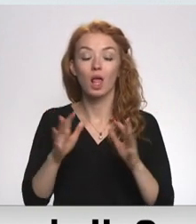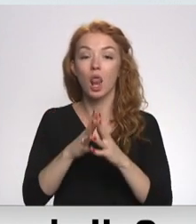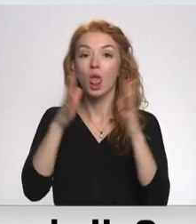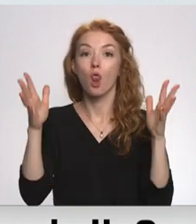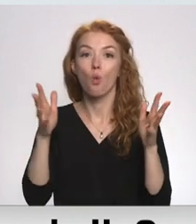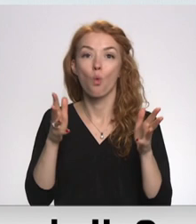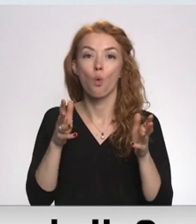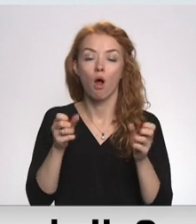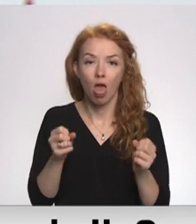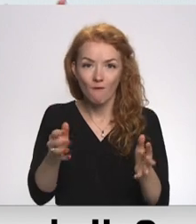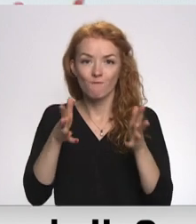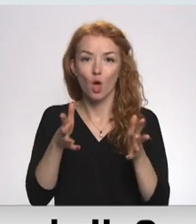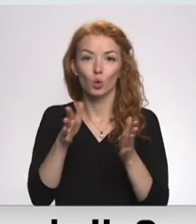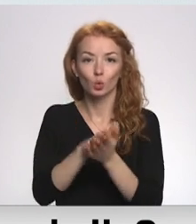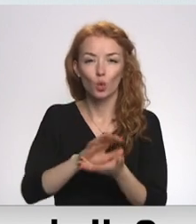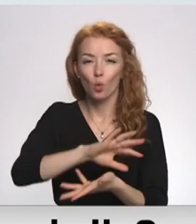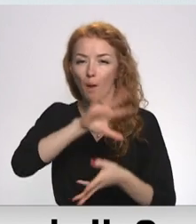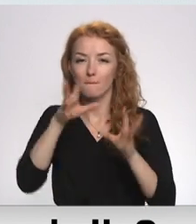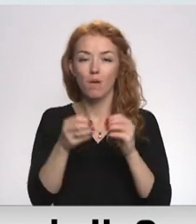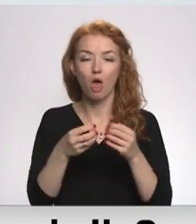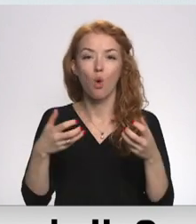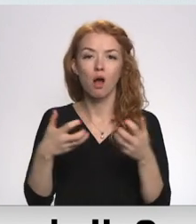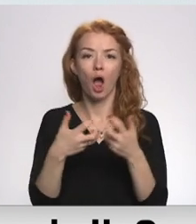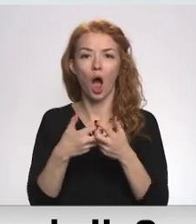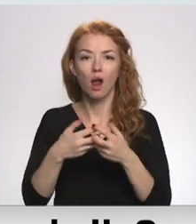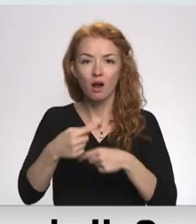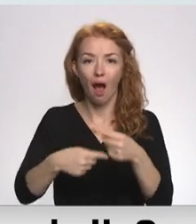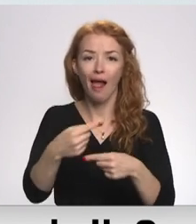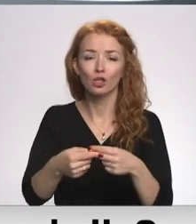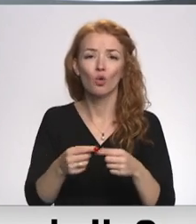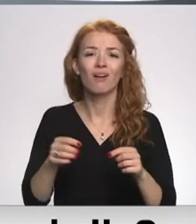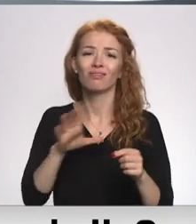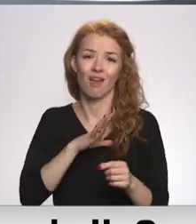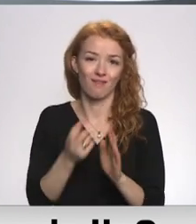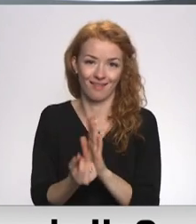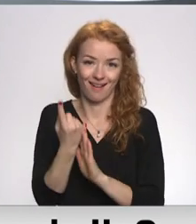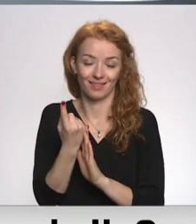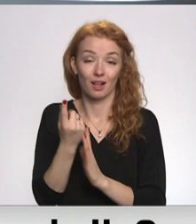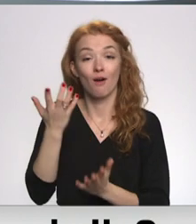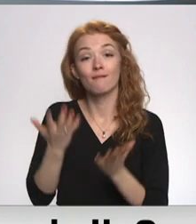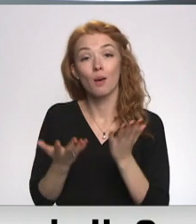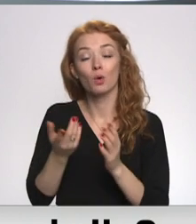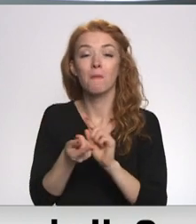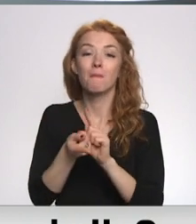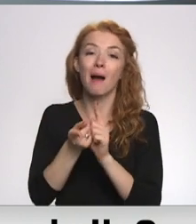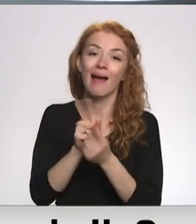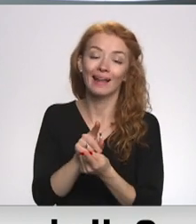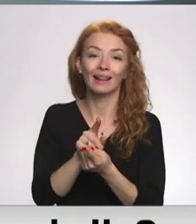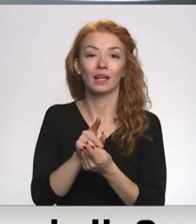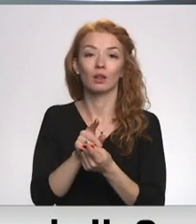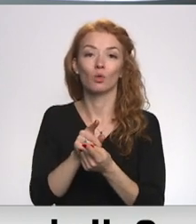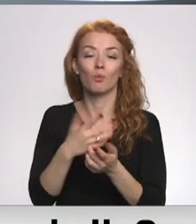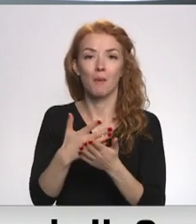efektu uz to kopējo kara gaitu, šī mobilizācija vairs nevar izdarīt. Viņa varbūt būtu mainījusi kara gaita, kaut kad notikt